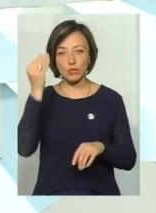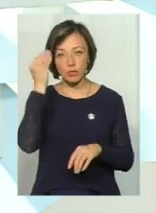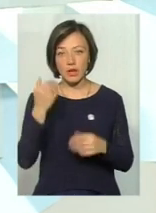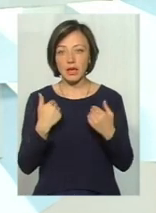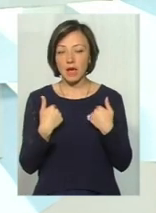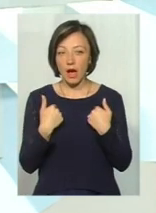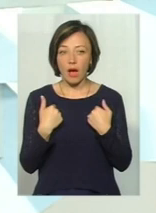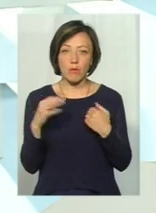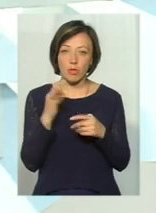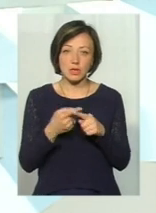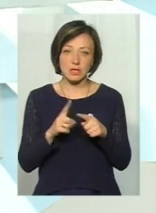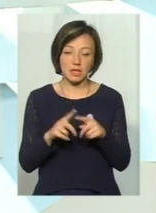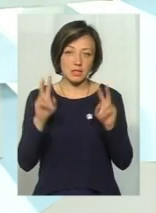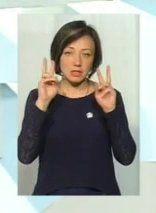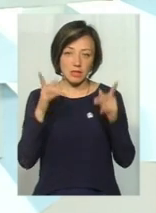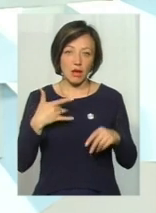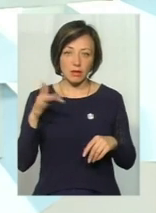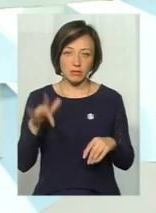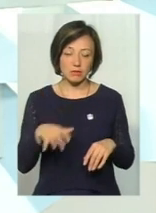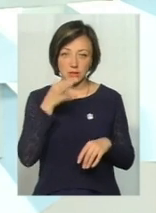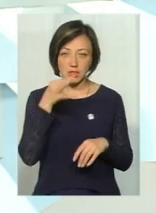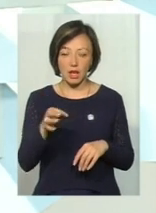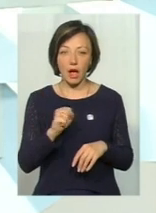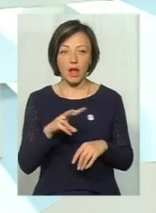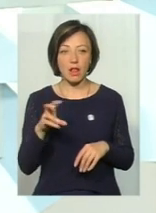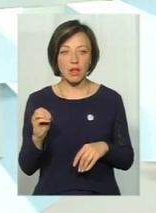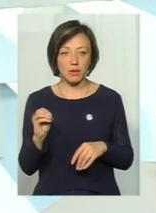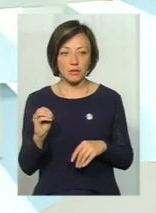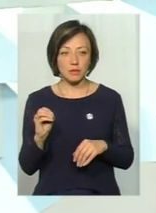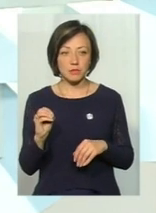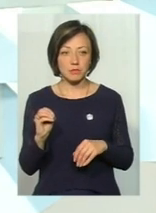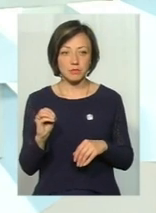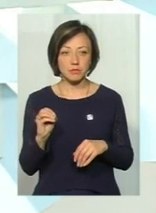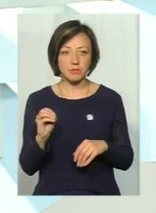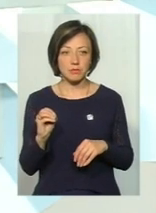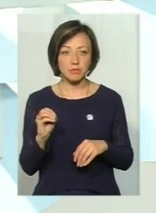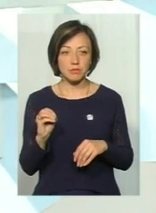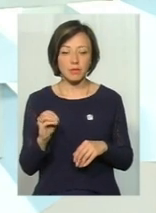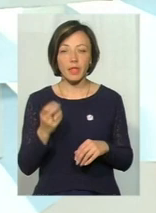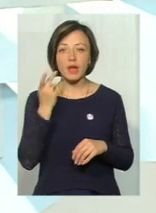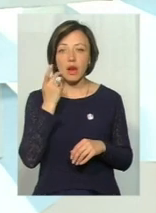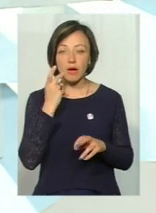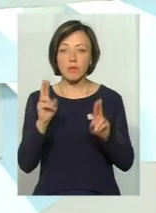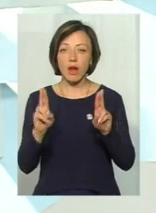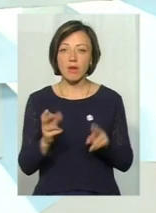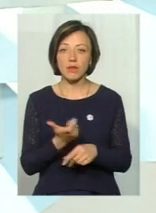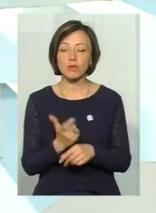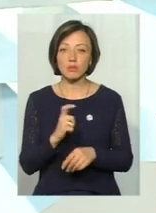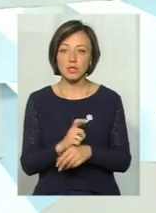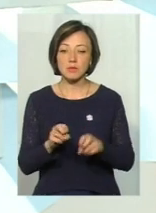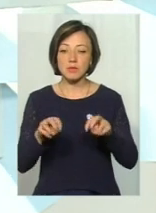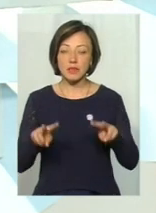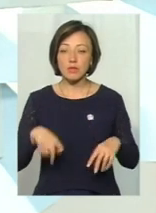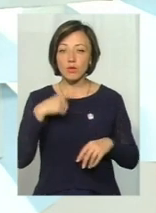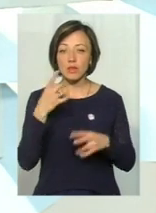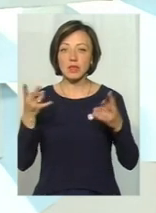я на щодо цього не можу категоричним бути, але, як правило, більшість фахівців